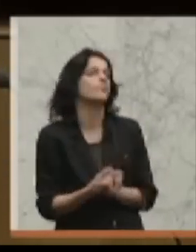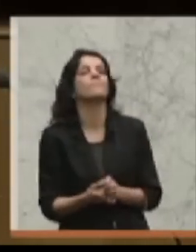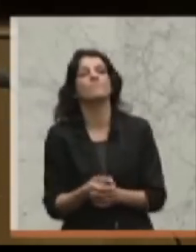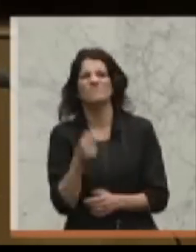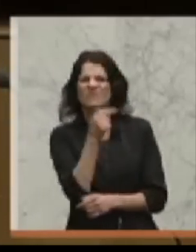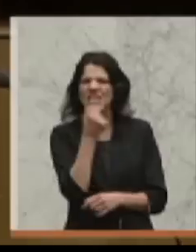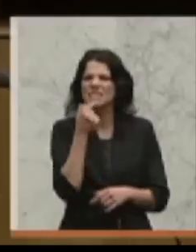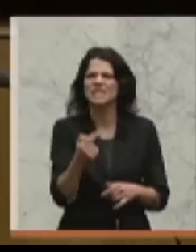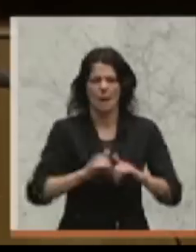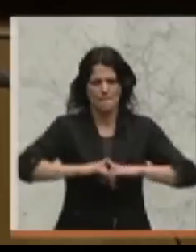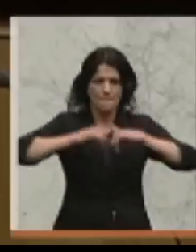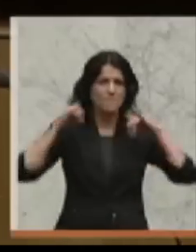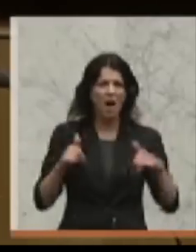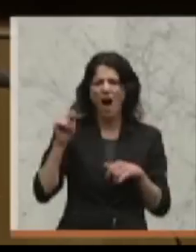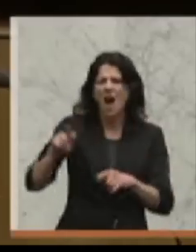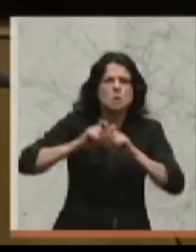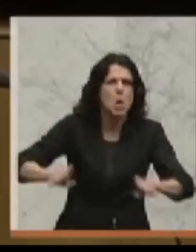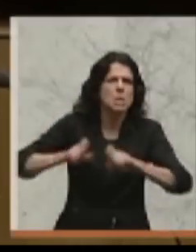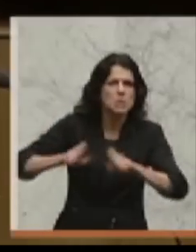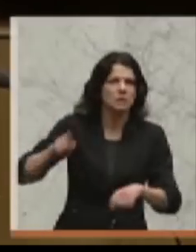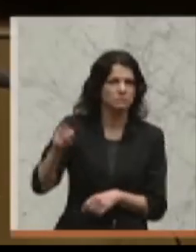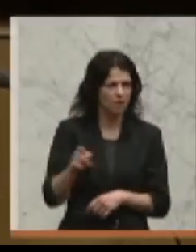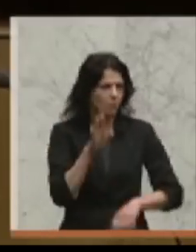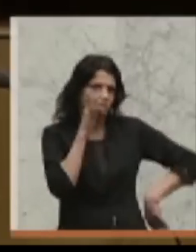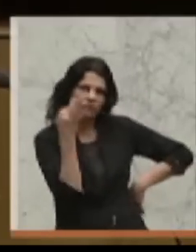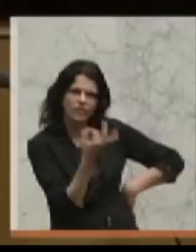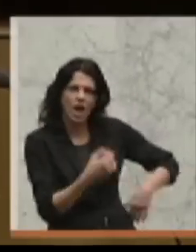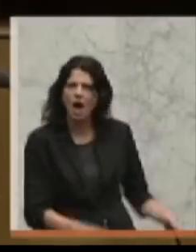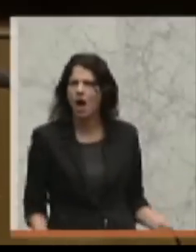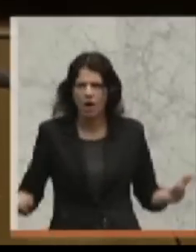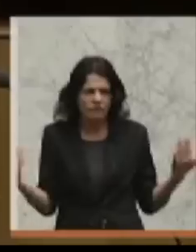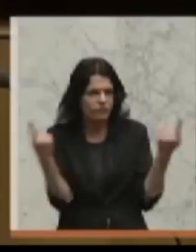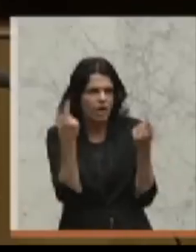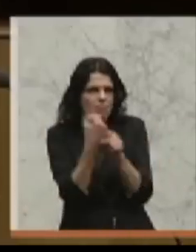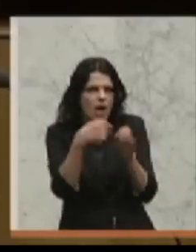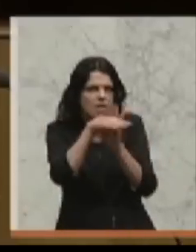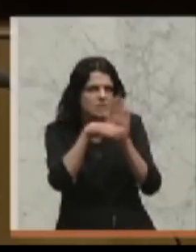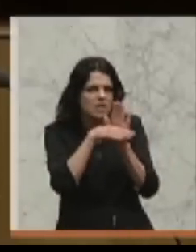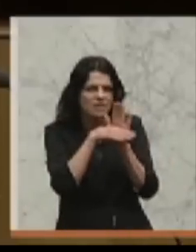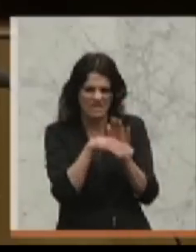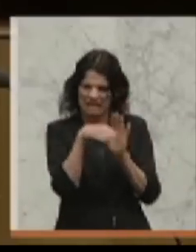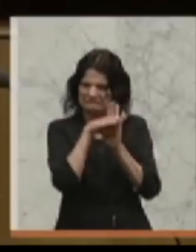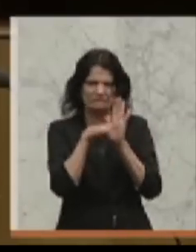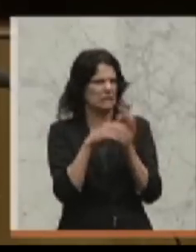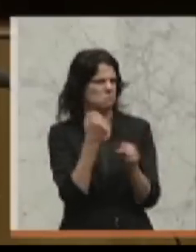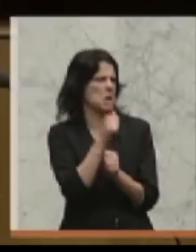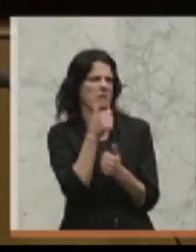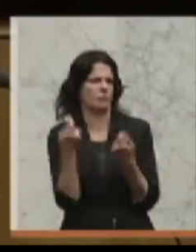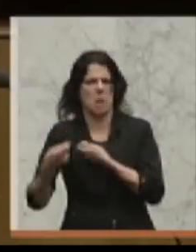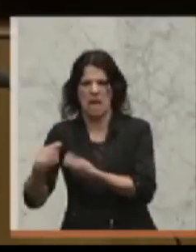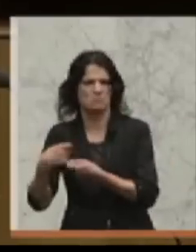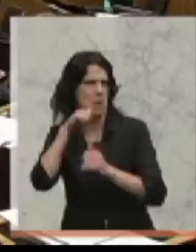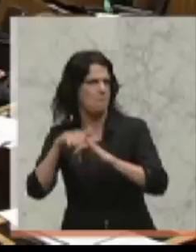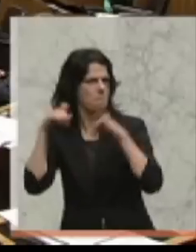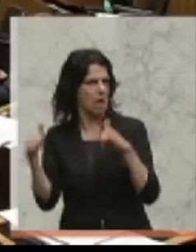die Banken sind an allem schuld. Jetzt frage ich Sie aber schon was. Wer macht denn die Gesetze? Die Gesetze macht nicht die Finanzmärkte, nicht die Banken. Die